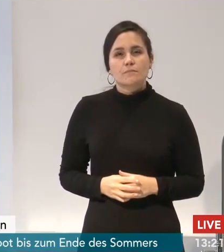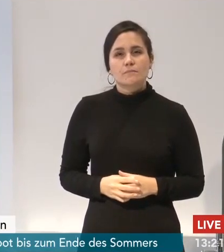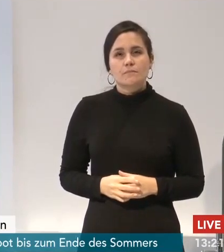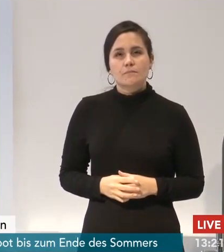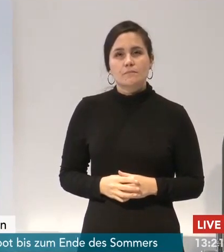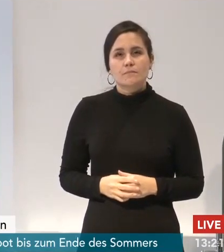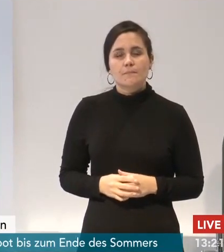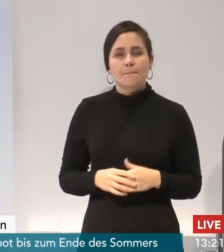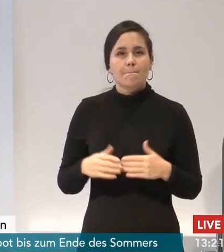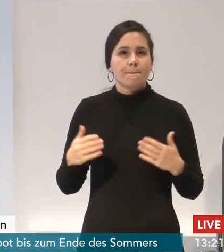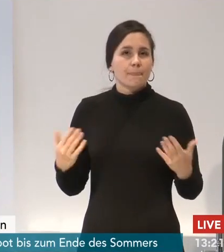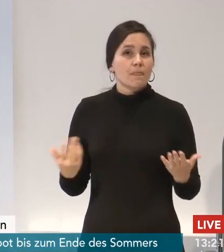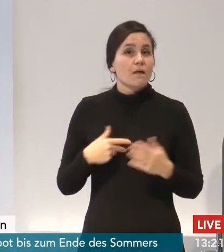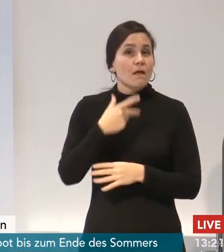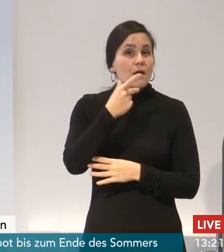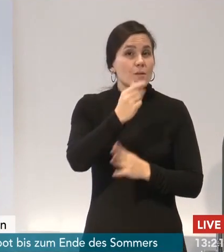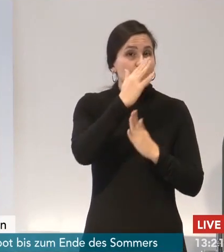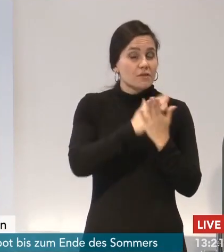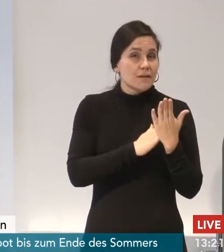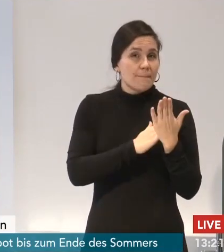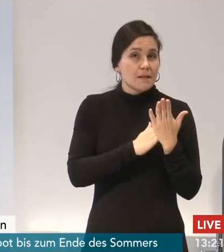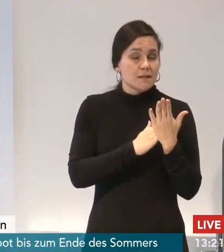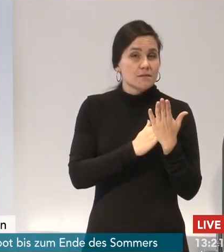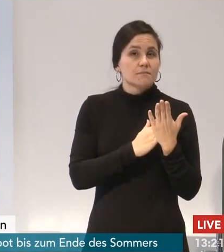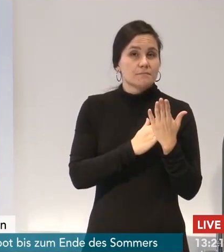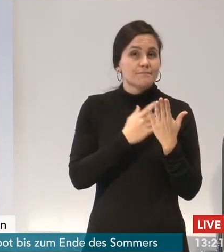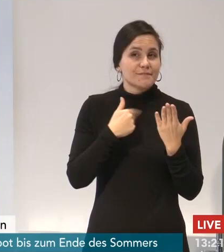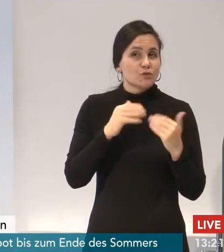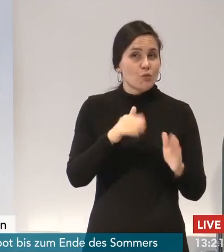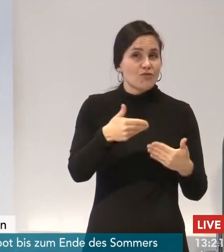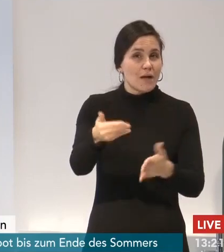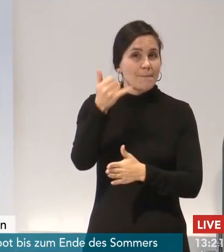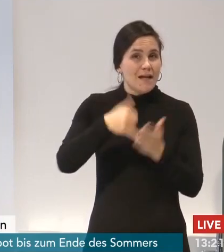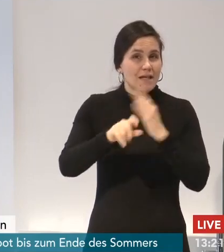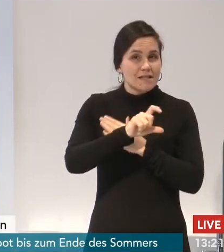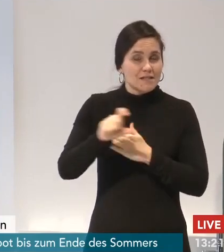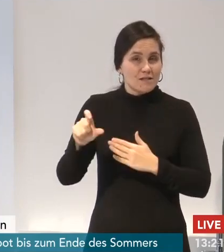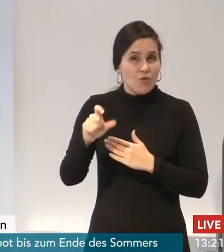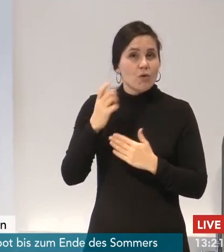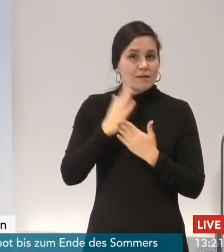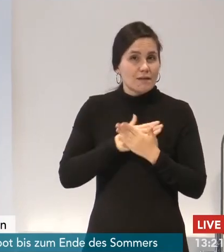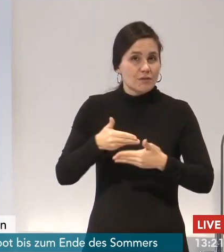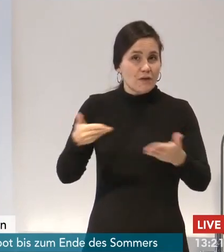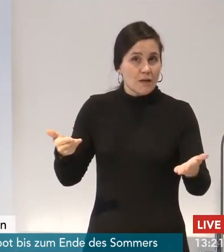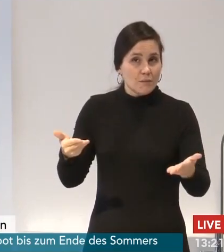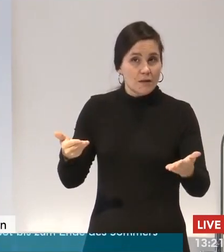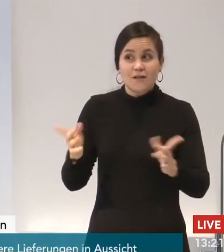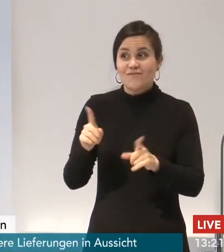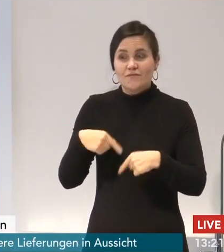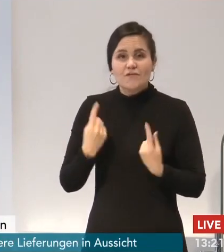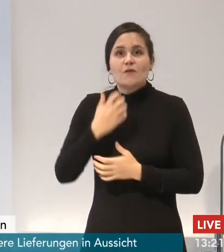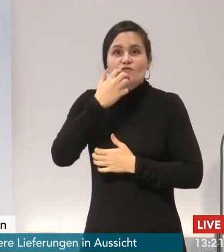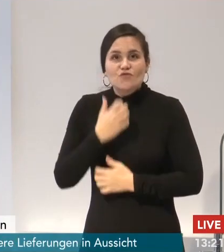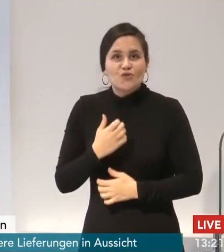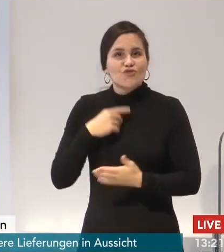Impfterminen in Niedersachsen und Niedersachsen letzte Woche ist nicht alles reibungslos gelaufen, wie wir uns das gewünscht hätten. Und